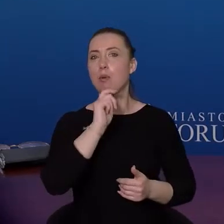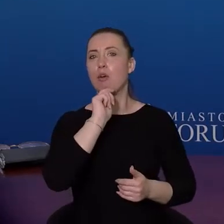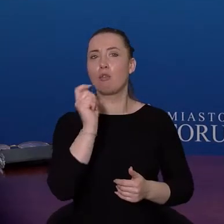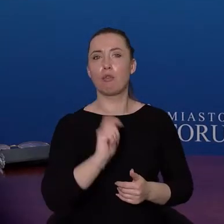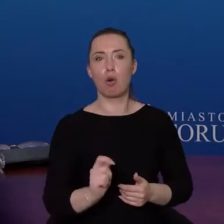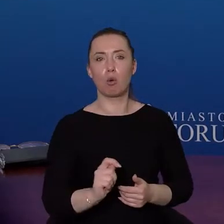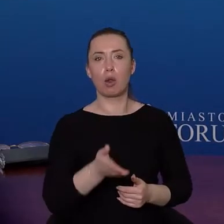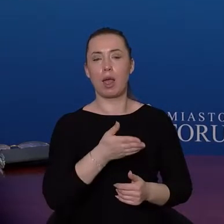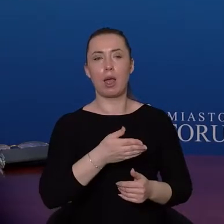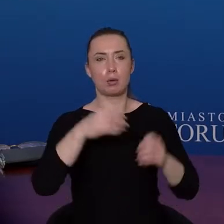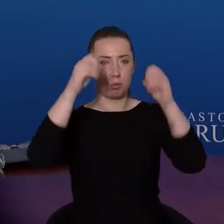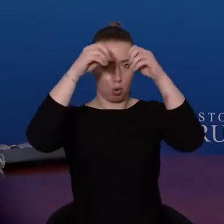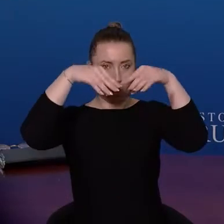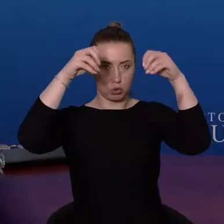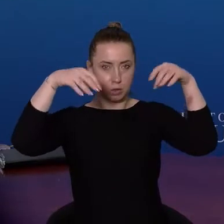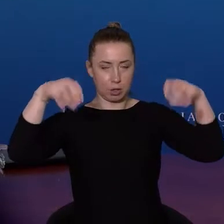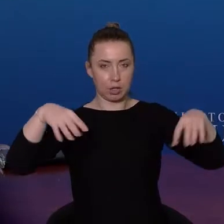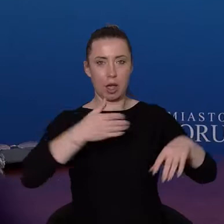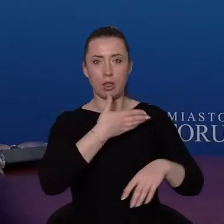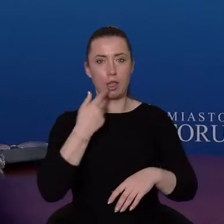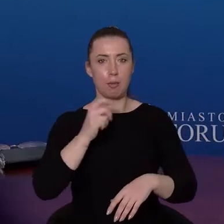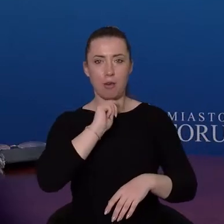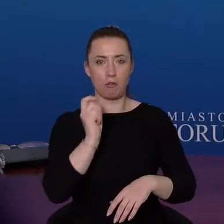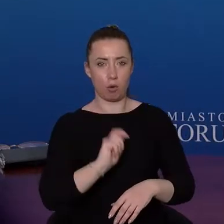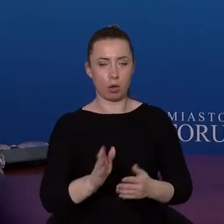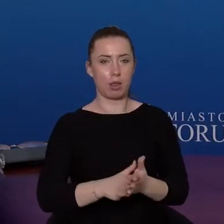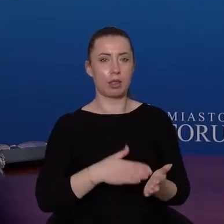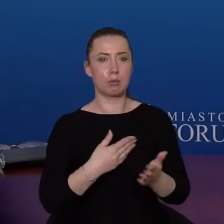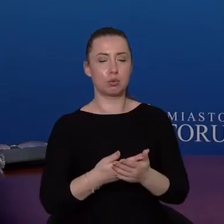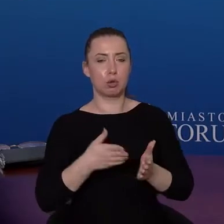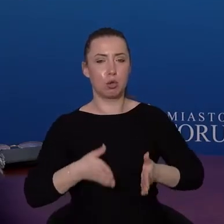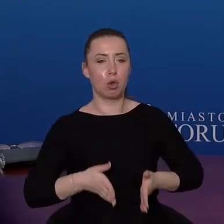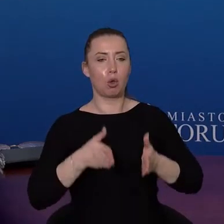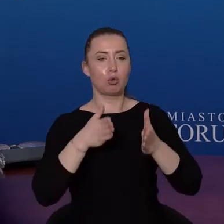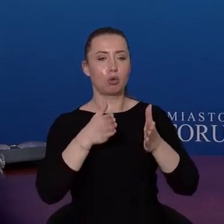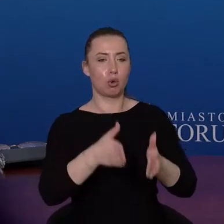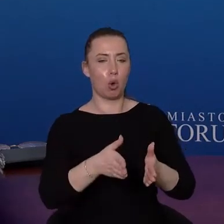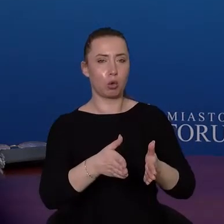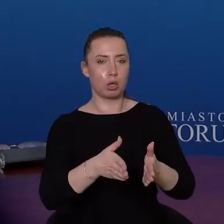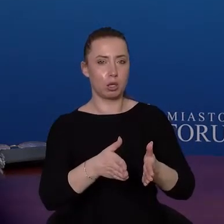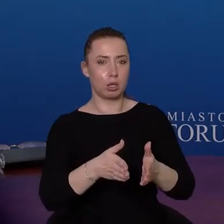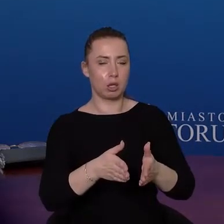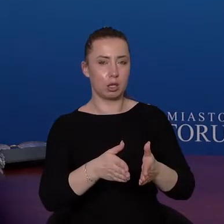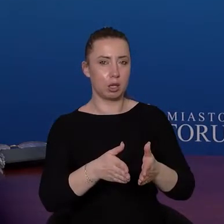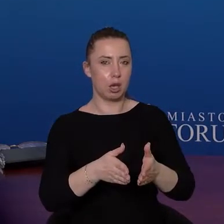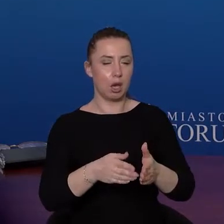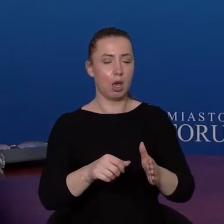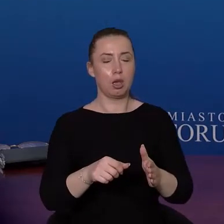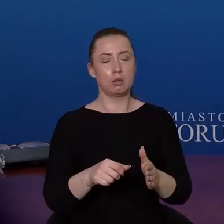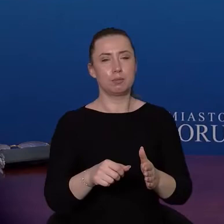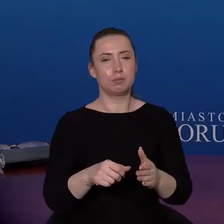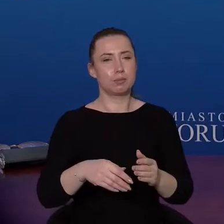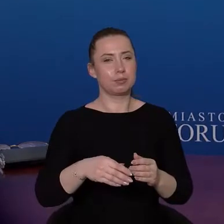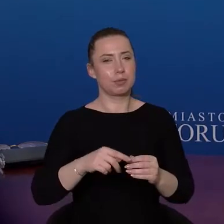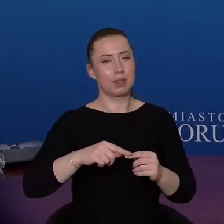ogóle będzie oświetlenie wyłączone, to są najczęściej te drogi dojazdowe do miasta, gdzieś od granic